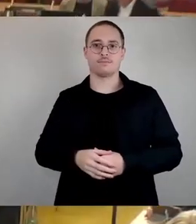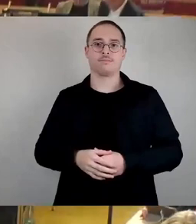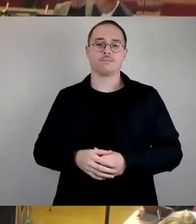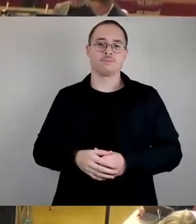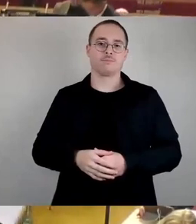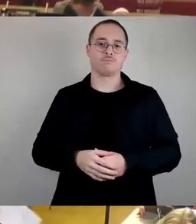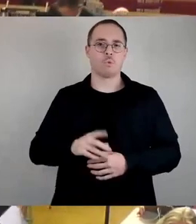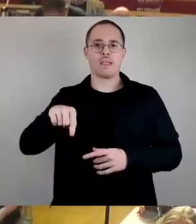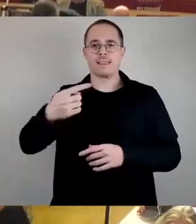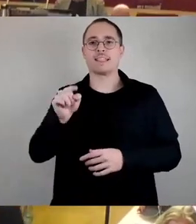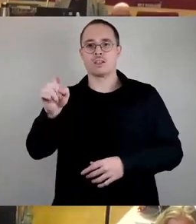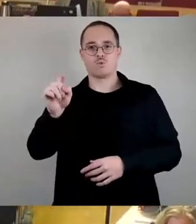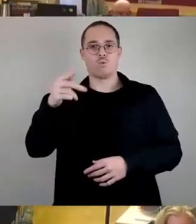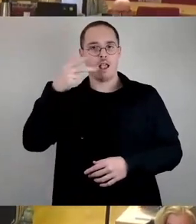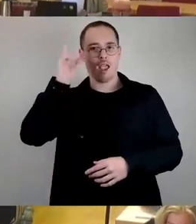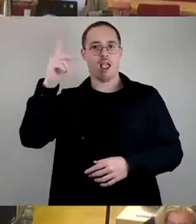dran.